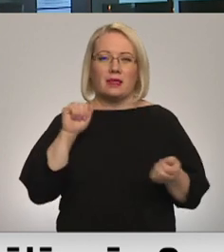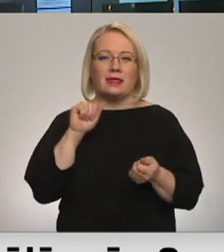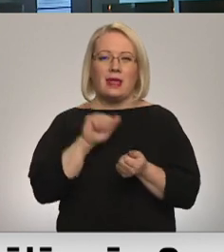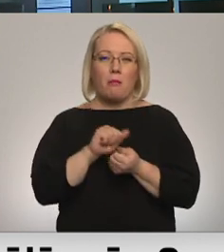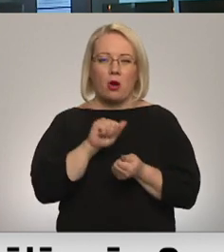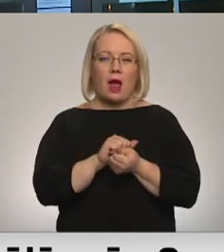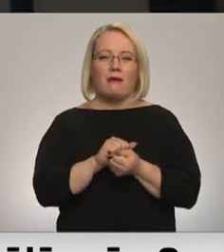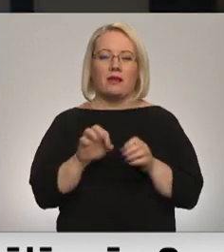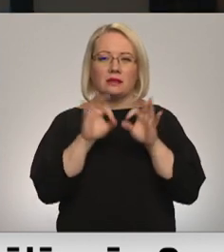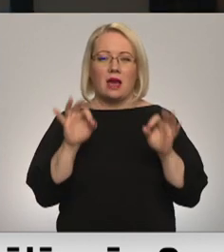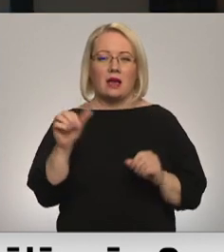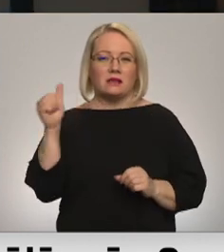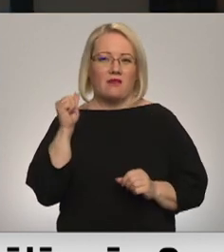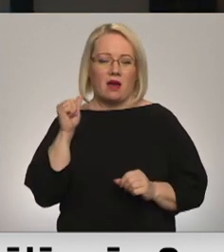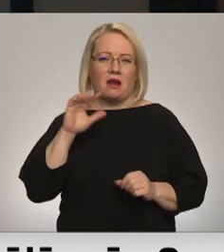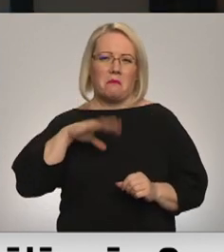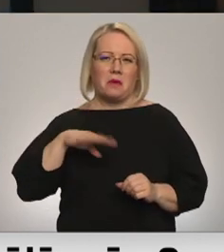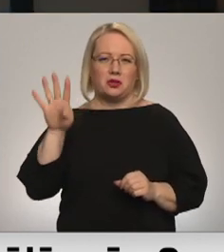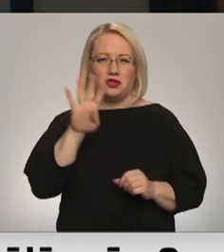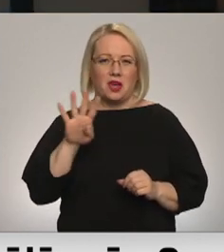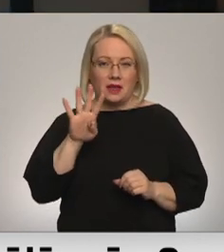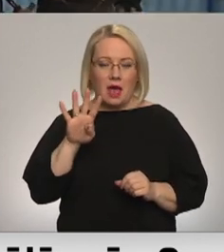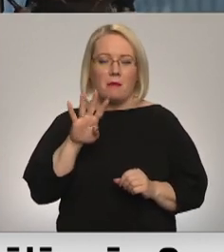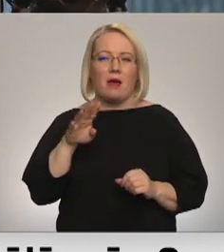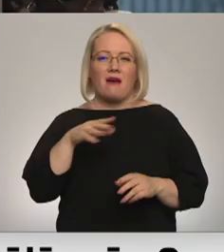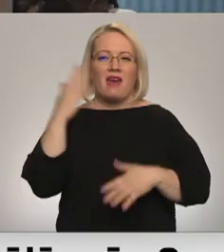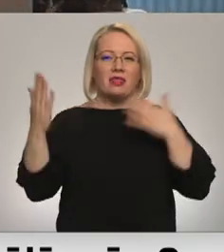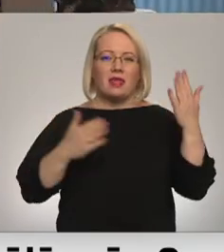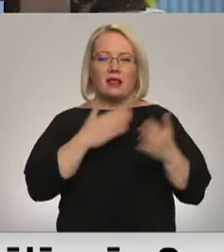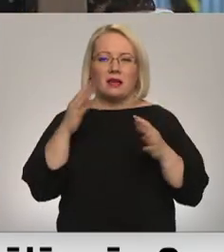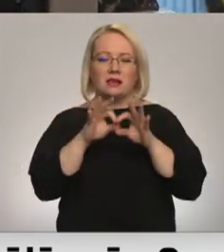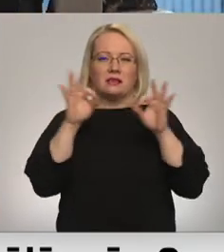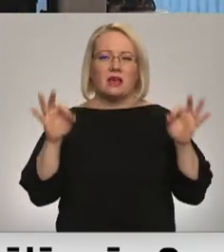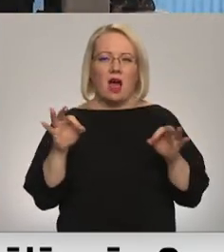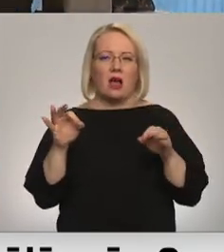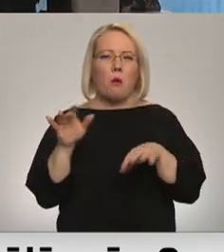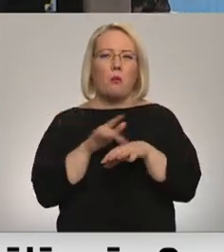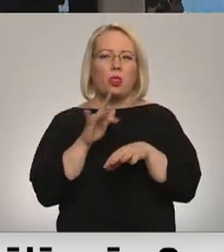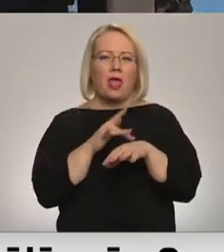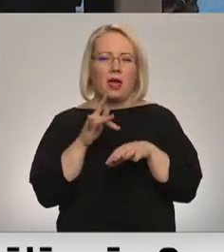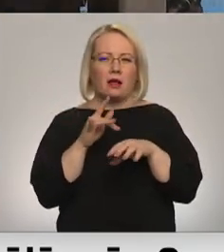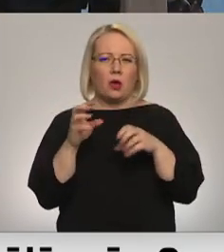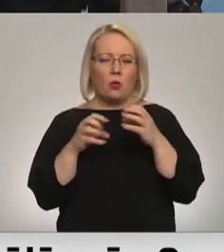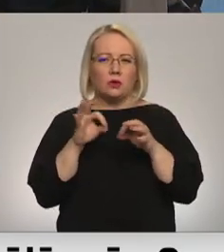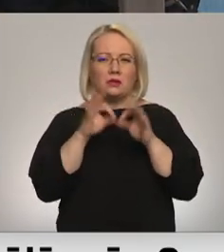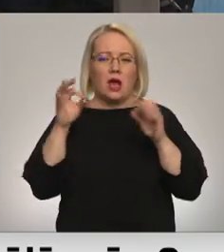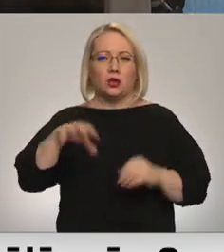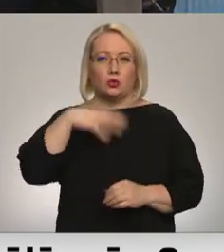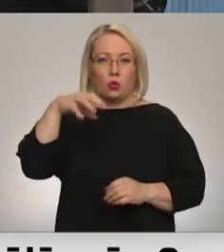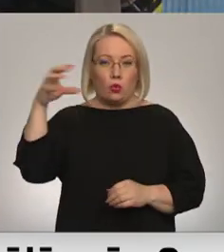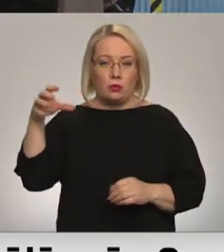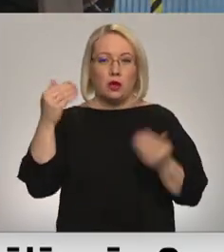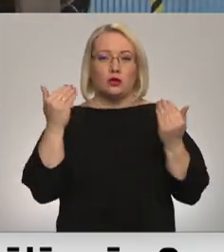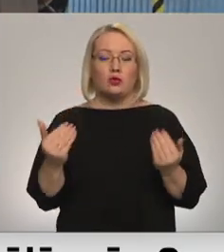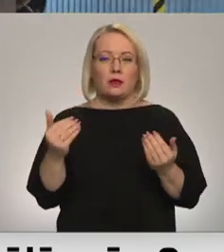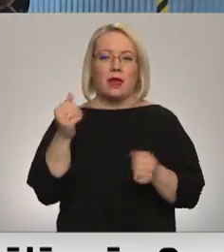tipogrāfijā izcēlās vakar pēc četriem pēcpusdienā. Ventilācijas sistēmā sāka gruzdaidu pūtekļi un tēlu pasveidojās sadūmojums. Šodien